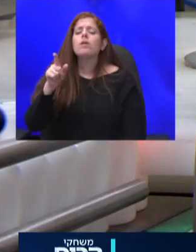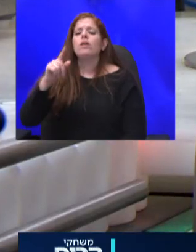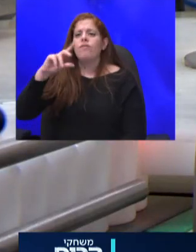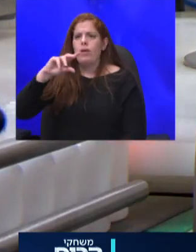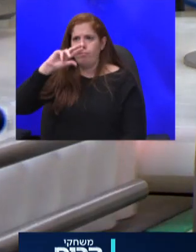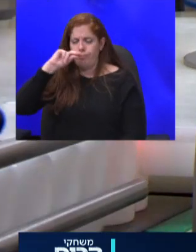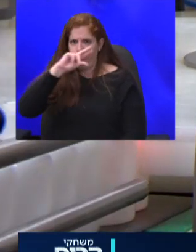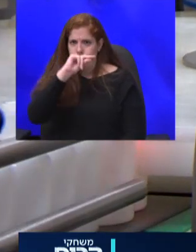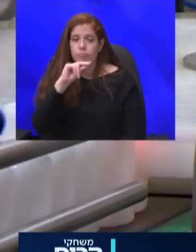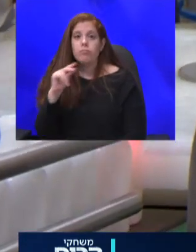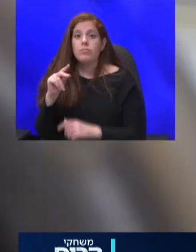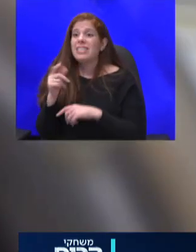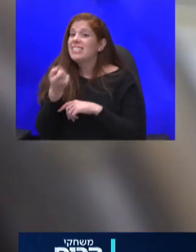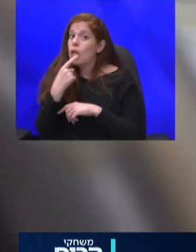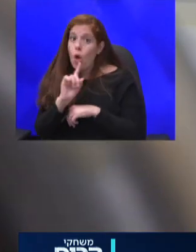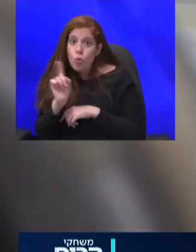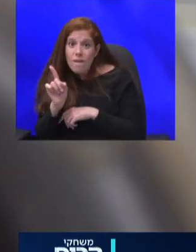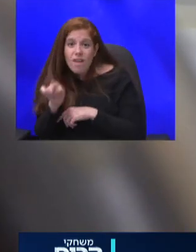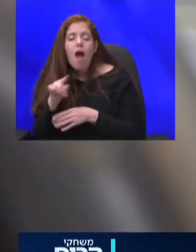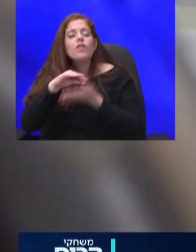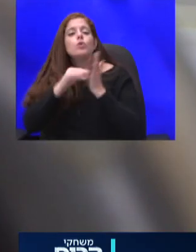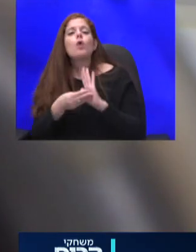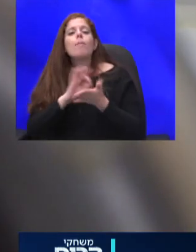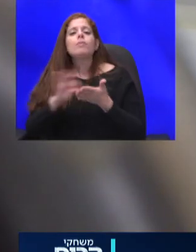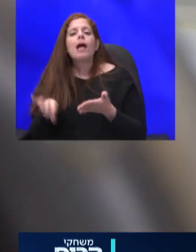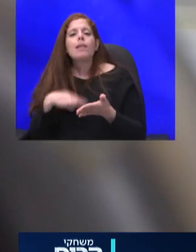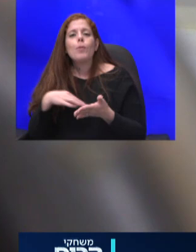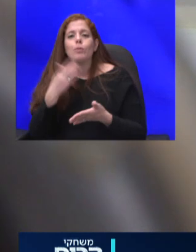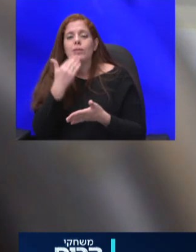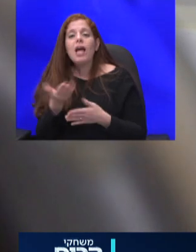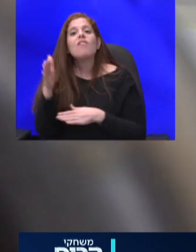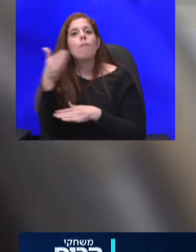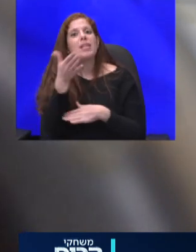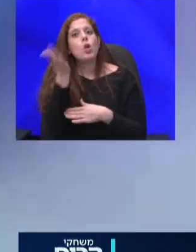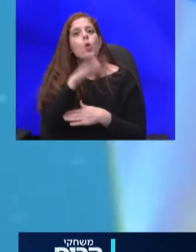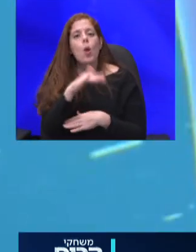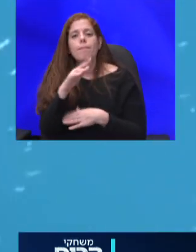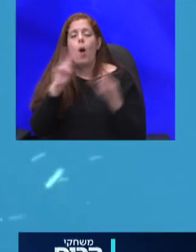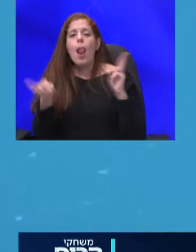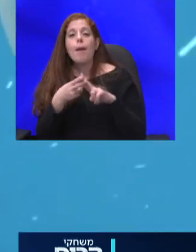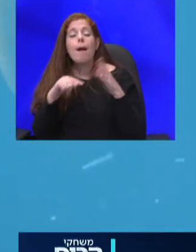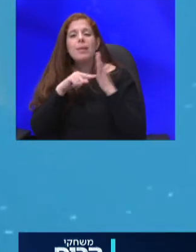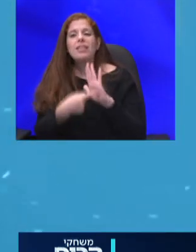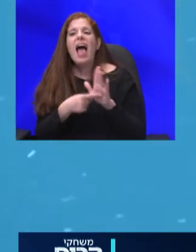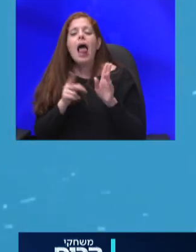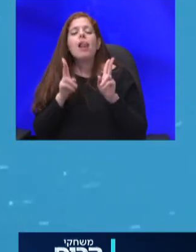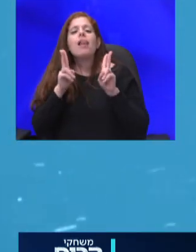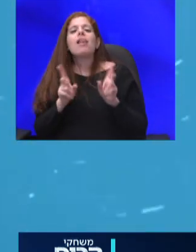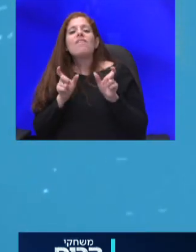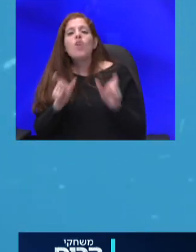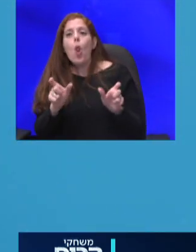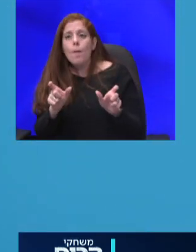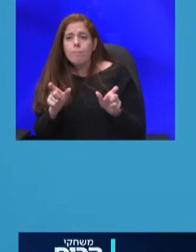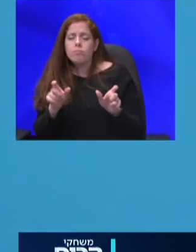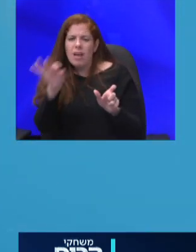לציין כבר אושר במשרד הבריאות בישראל וגם במדינות נוספות בעולם ומטרתו לבלום חדירת נגיפים בהם גם קורונה אל תוך חלל